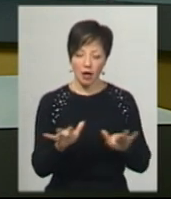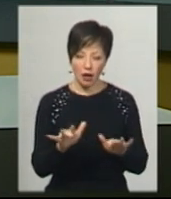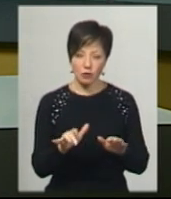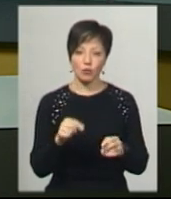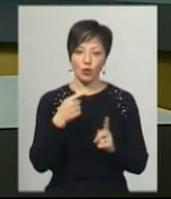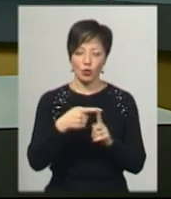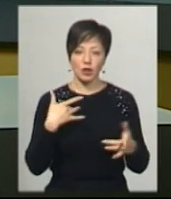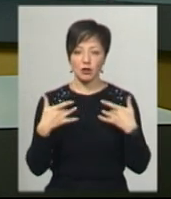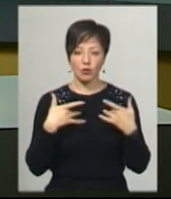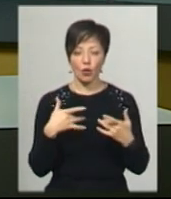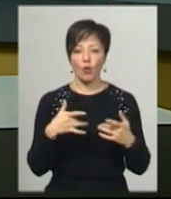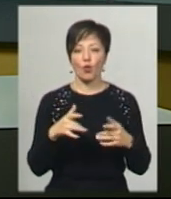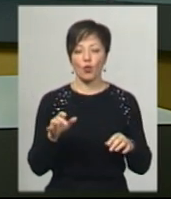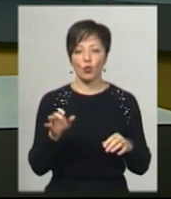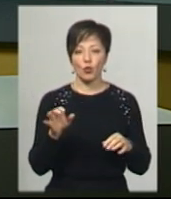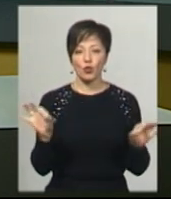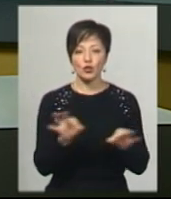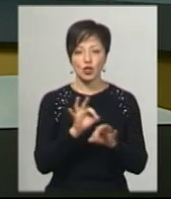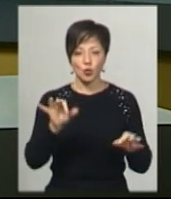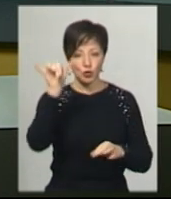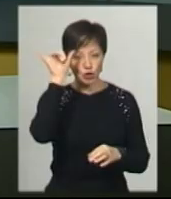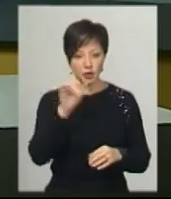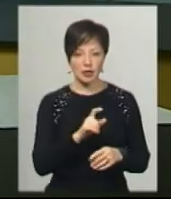музичному училищі імені Владислава Заремби.